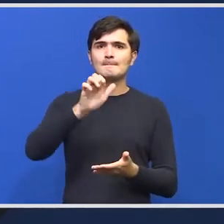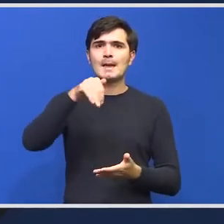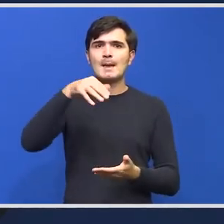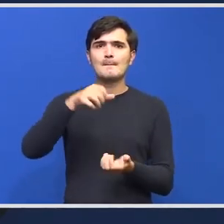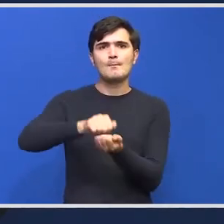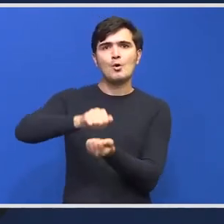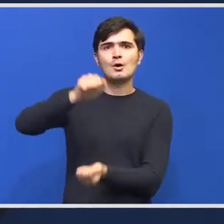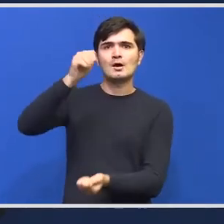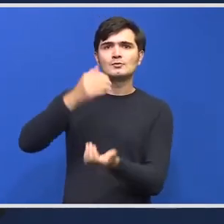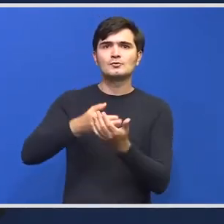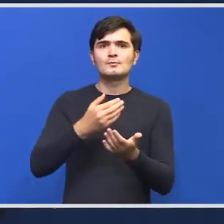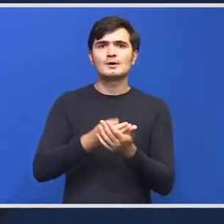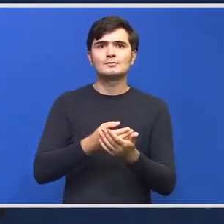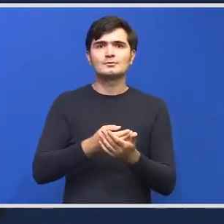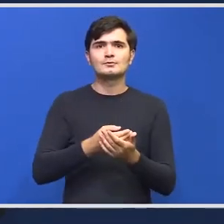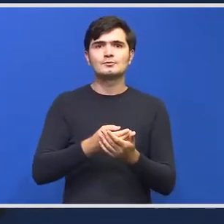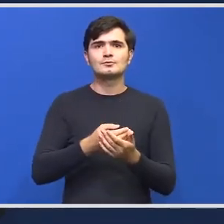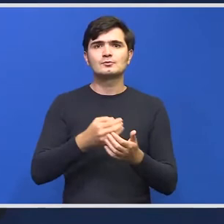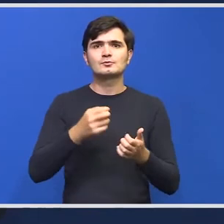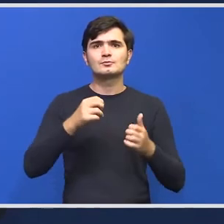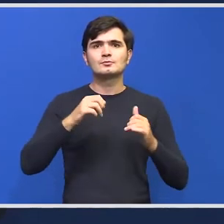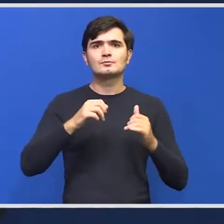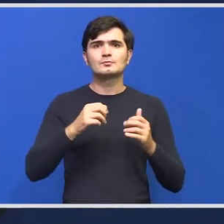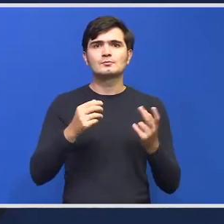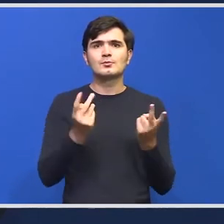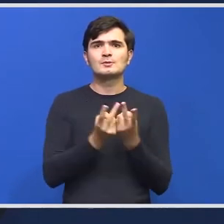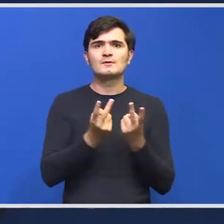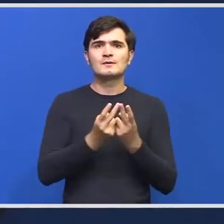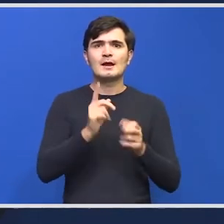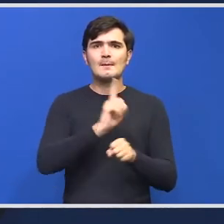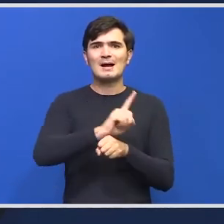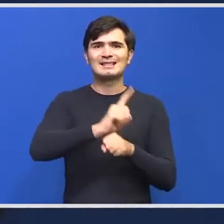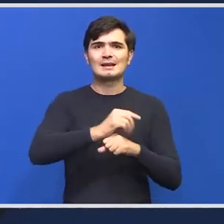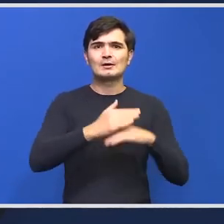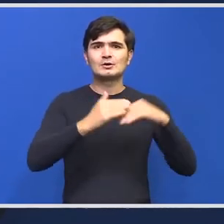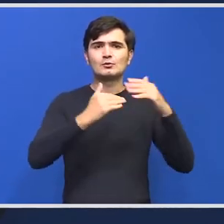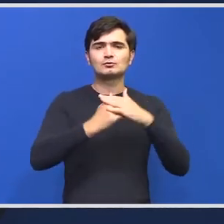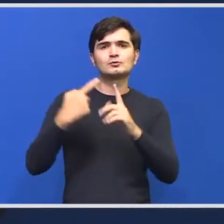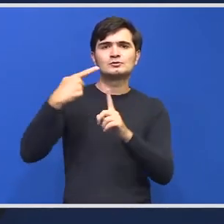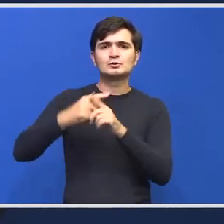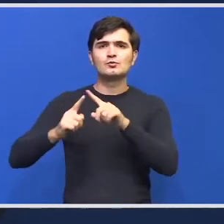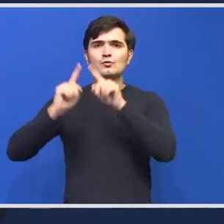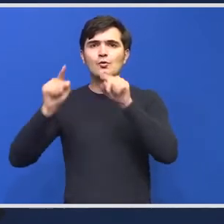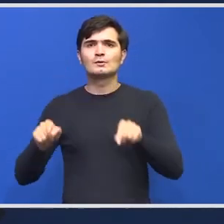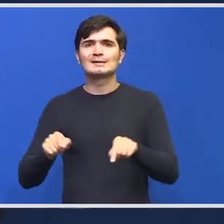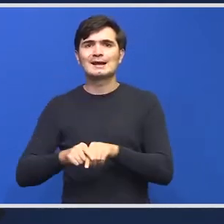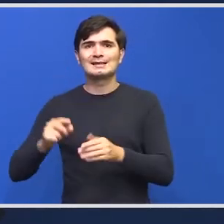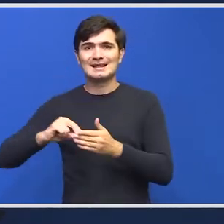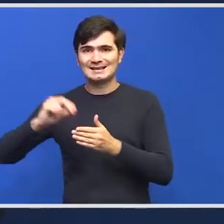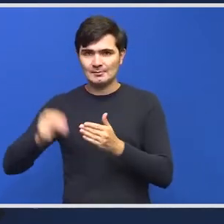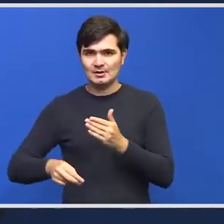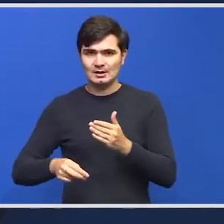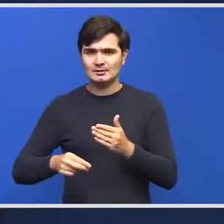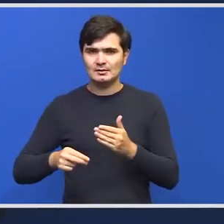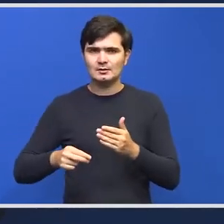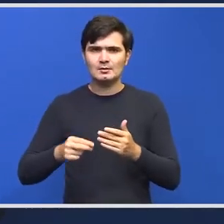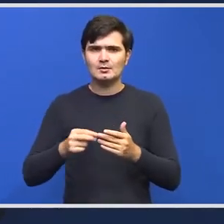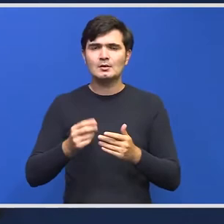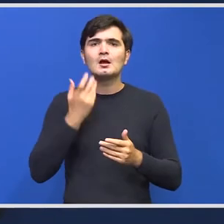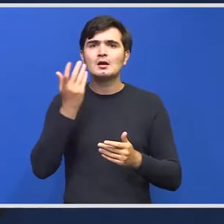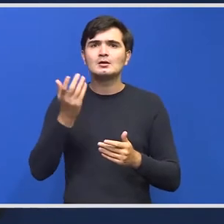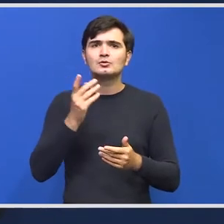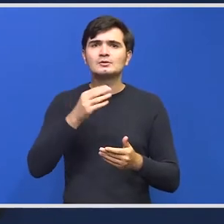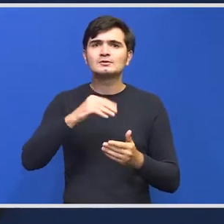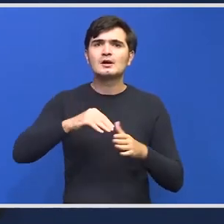prețurilor la materiale de construcții cu contractele deja semnate. A fost adoptat acest memorandum sau este în analiză sau când urmează să fie